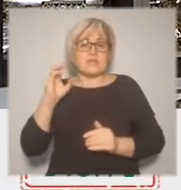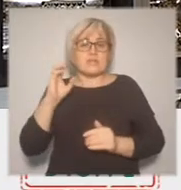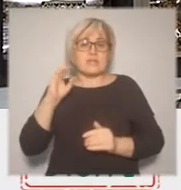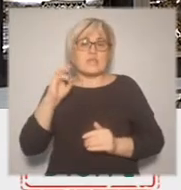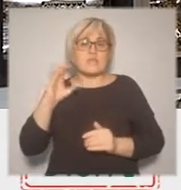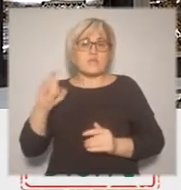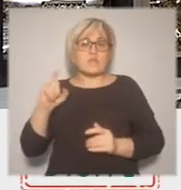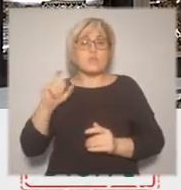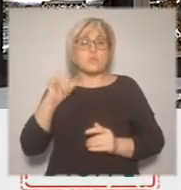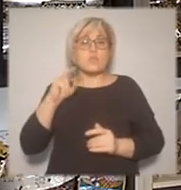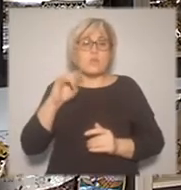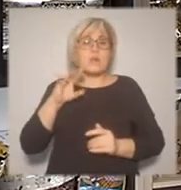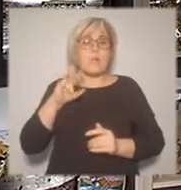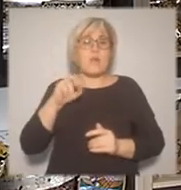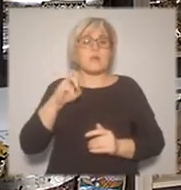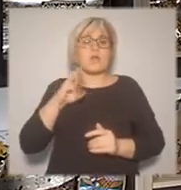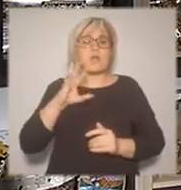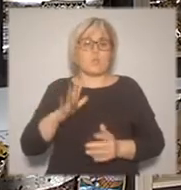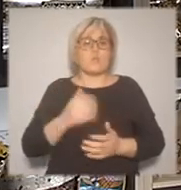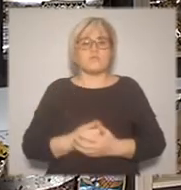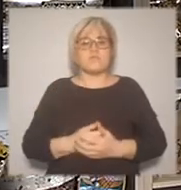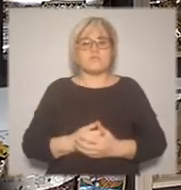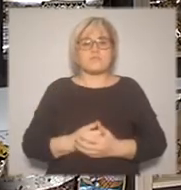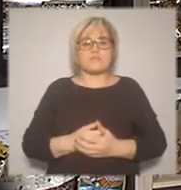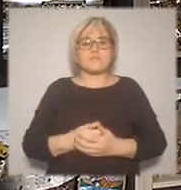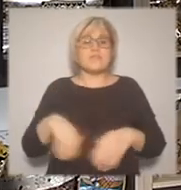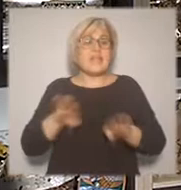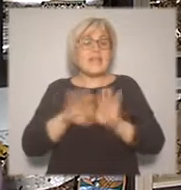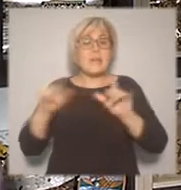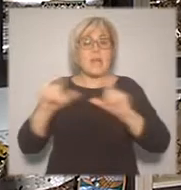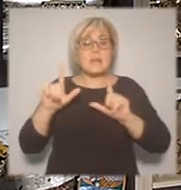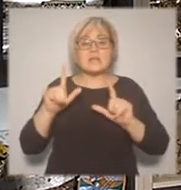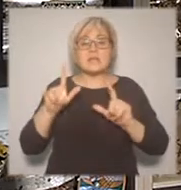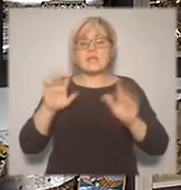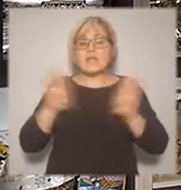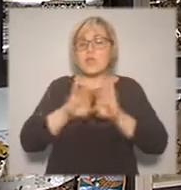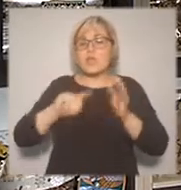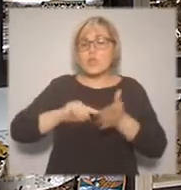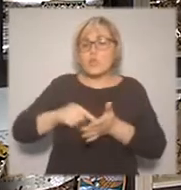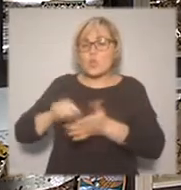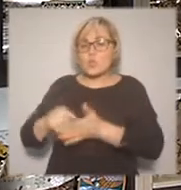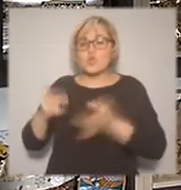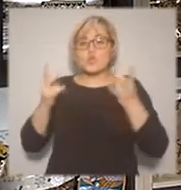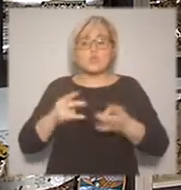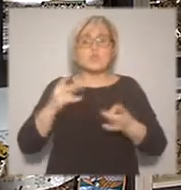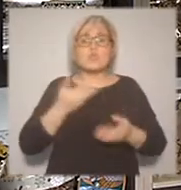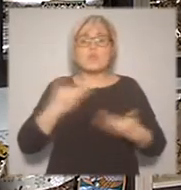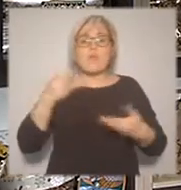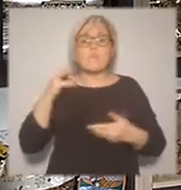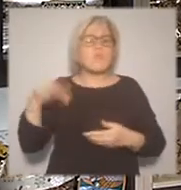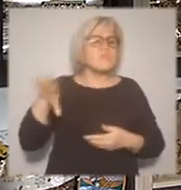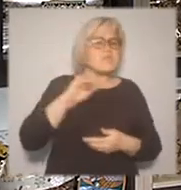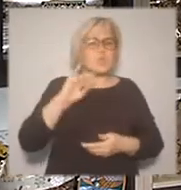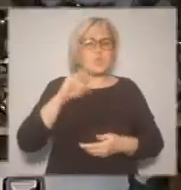и такие точки нужны нам по всей Югре, потому что это метод популяризации наших